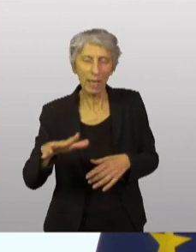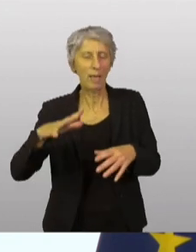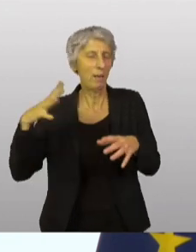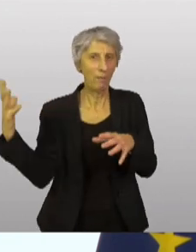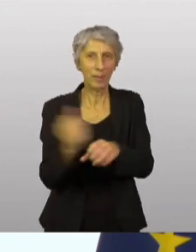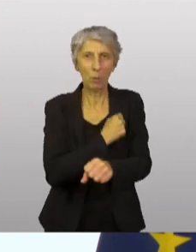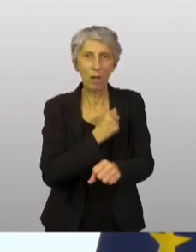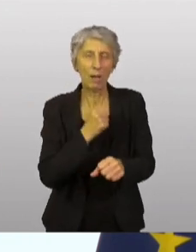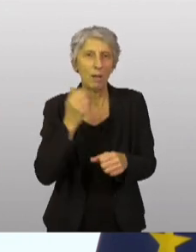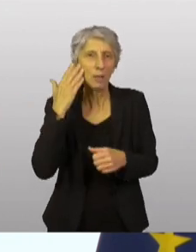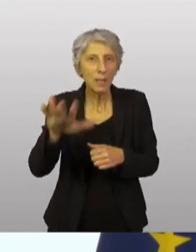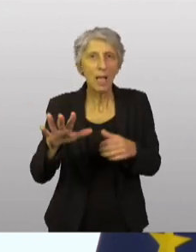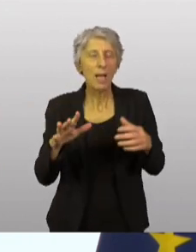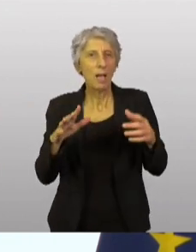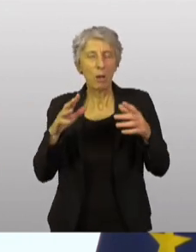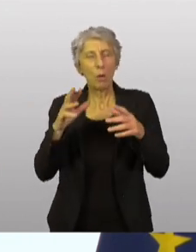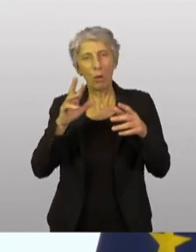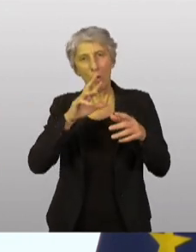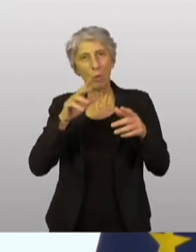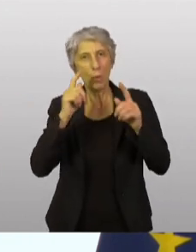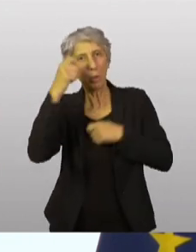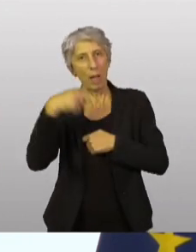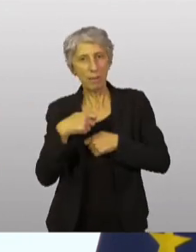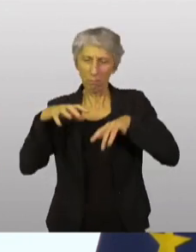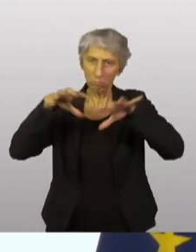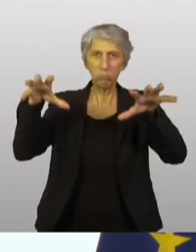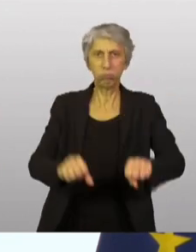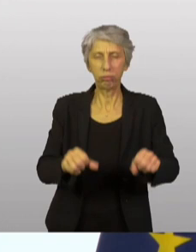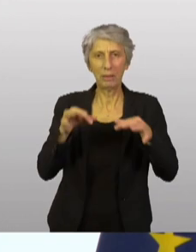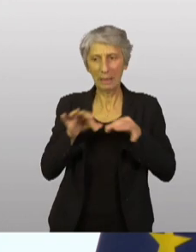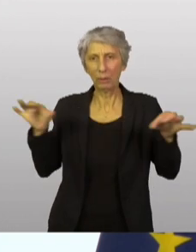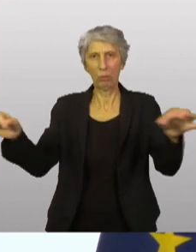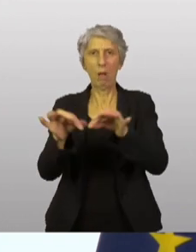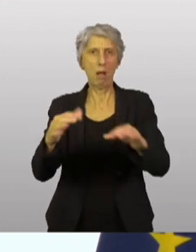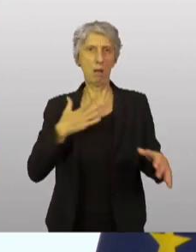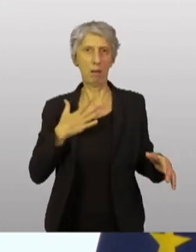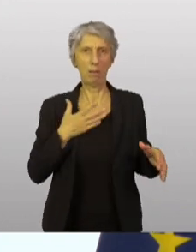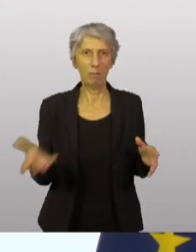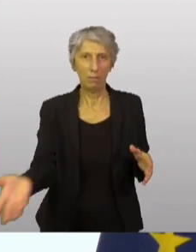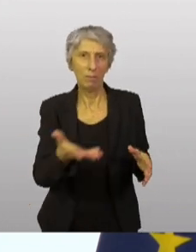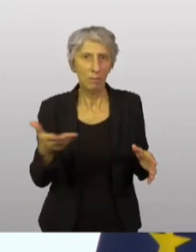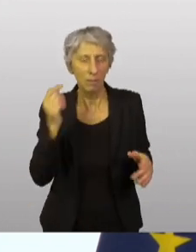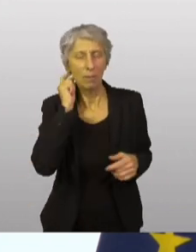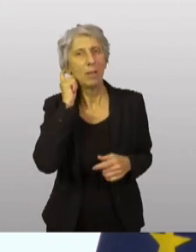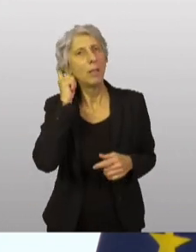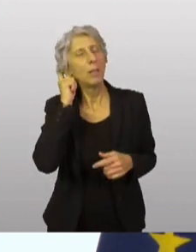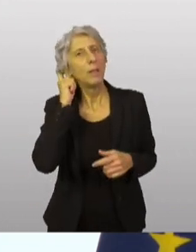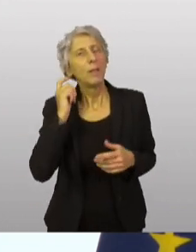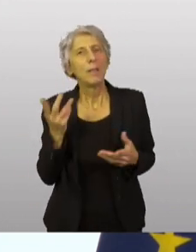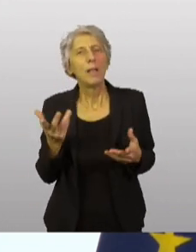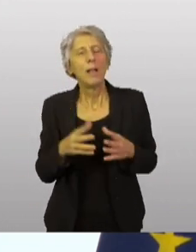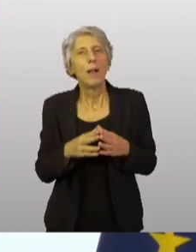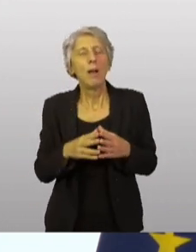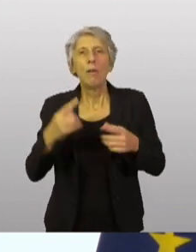territoriale sera renouvelée, comme les